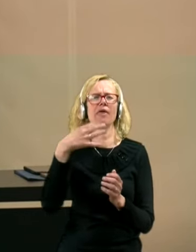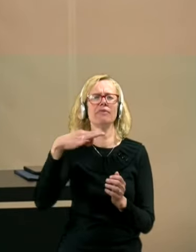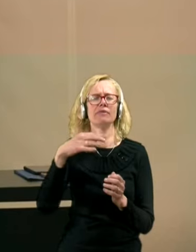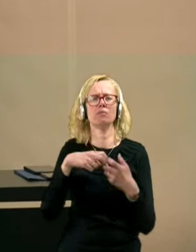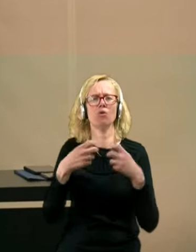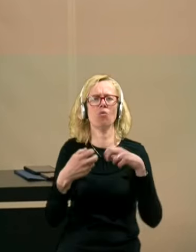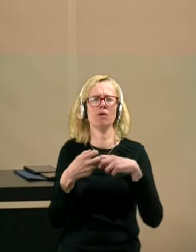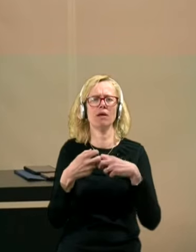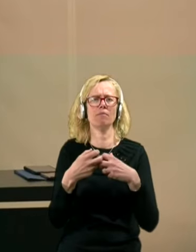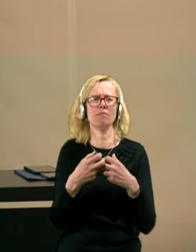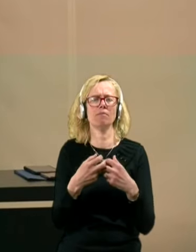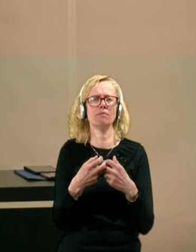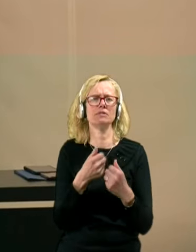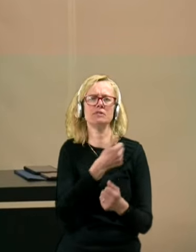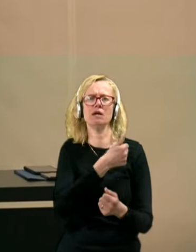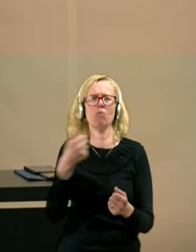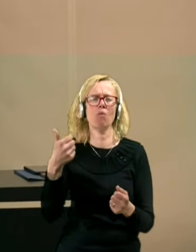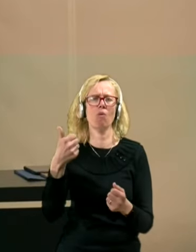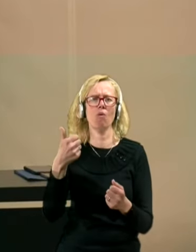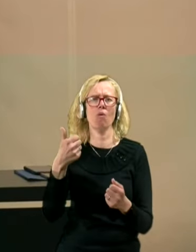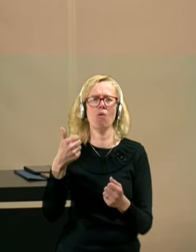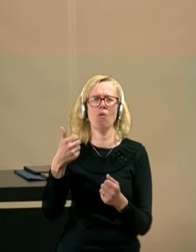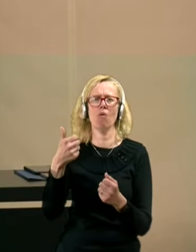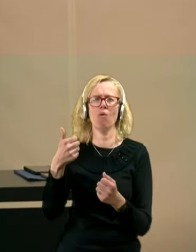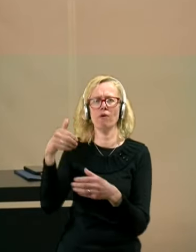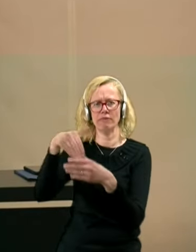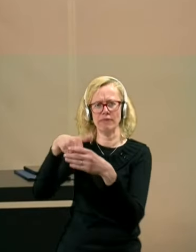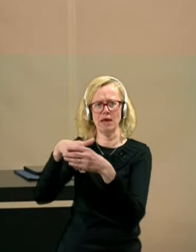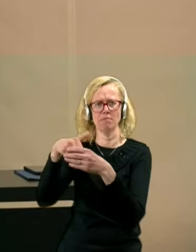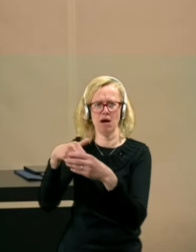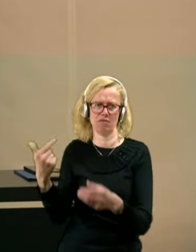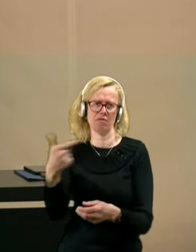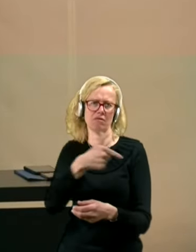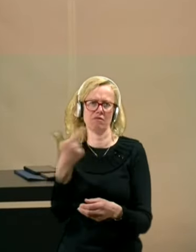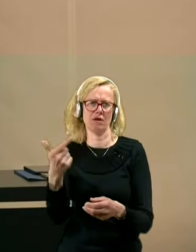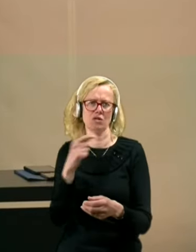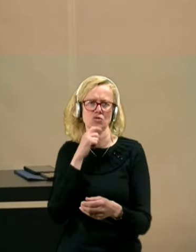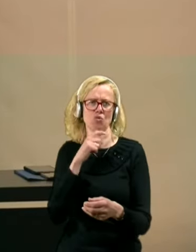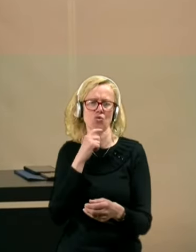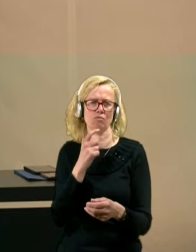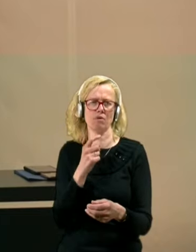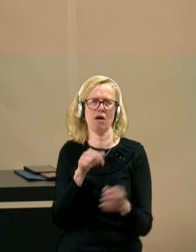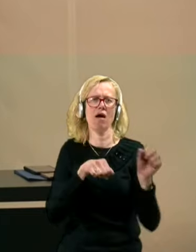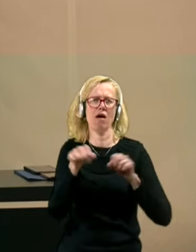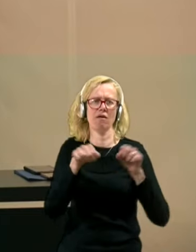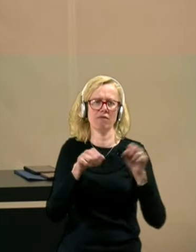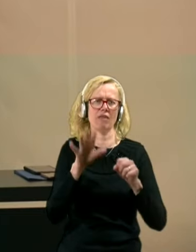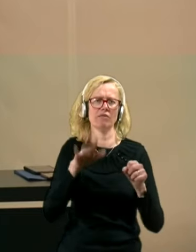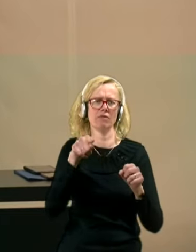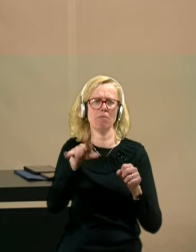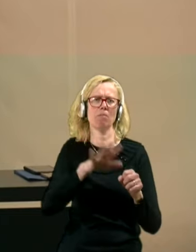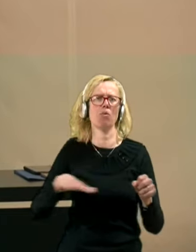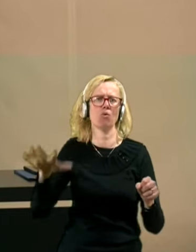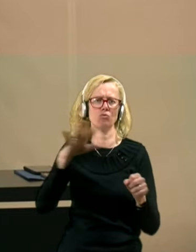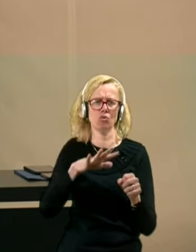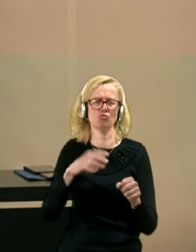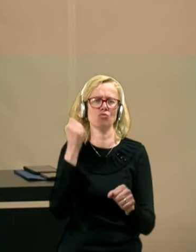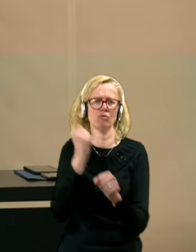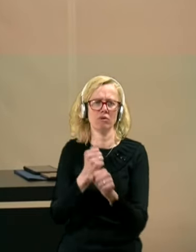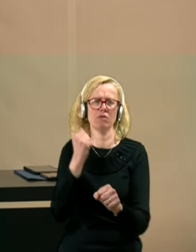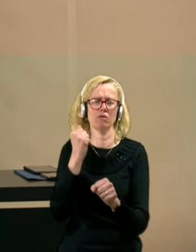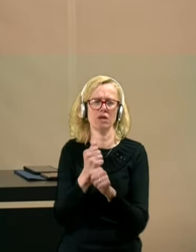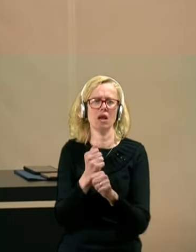problem ali pa samo tema teh dve zgodb. Vlada na tem področju dela in